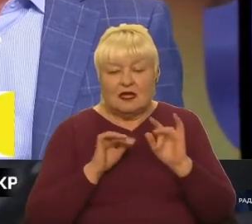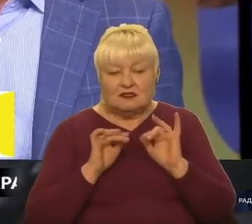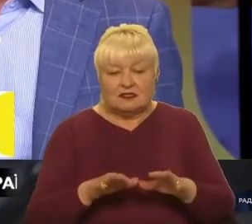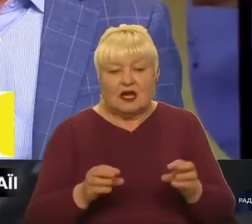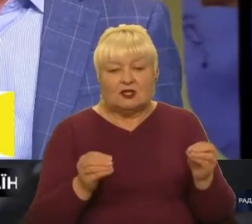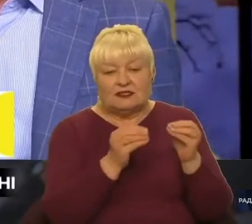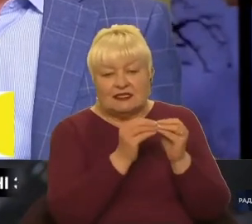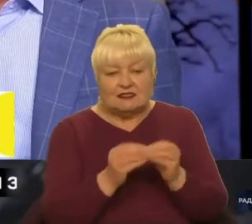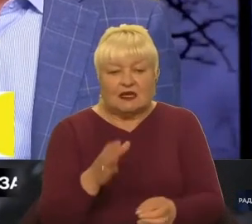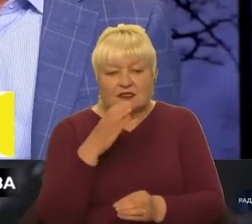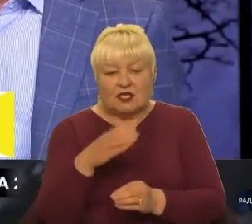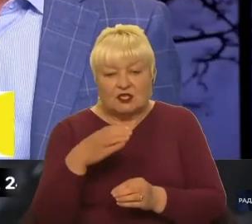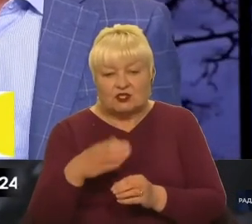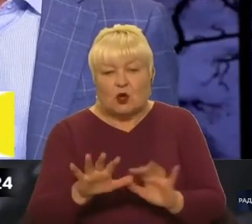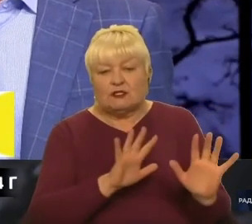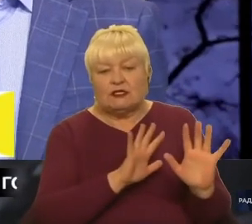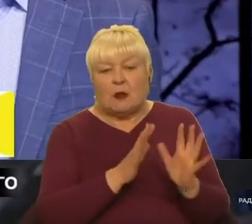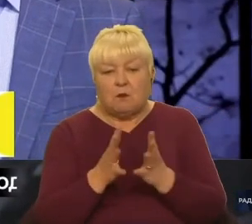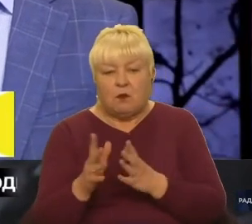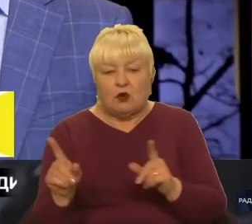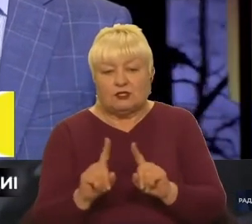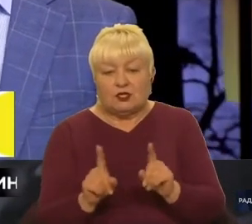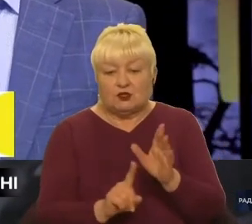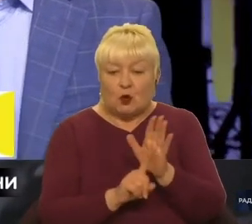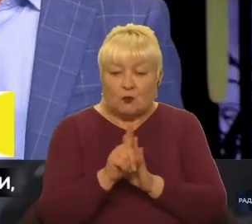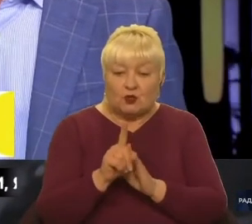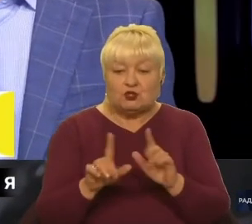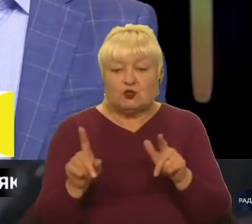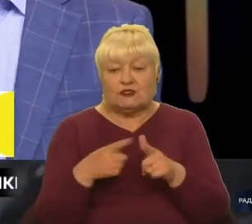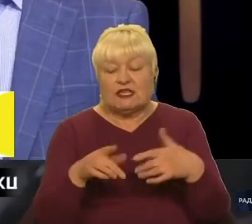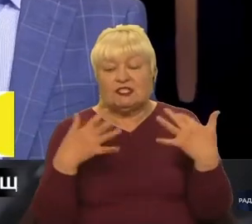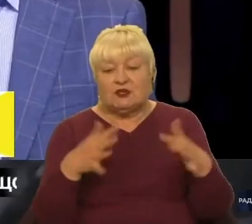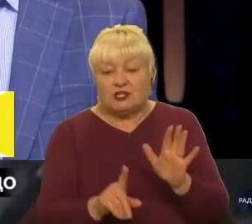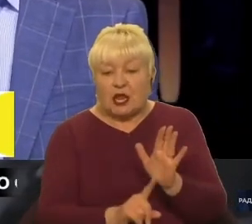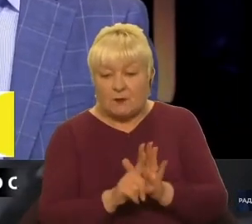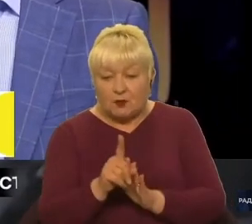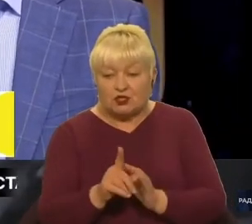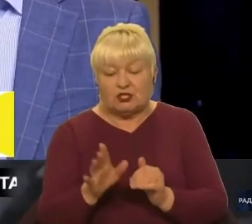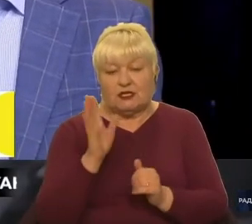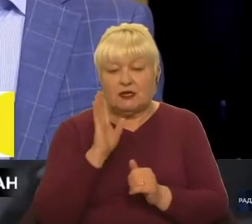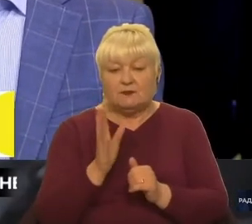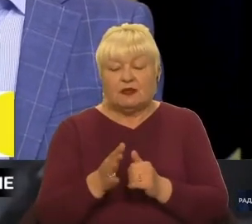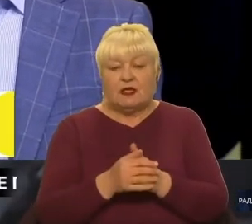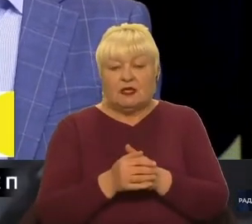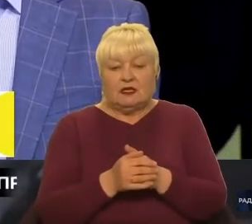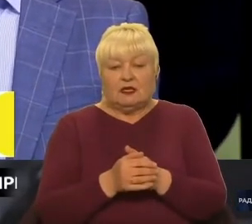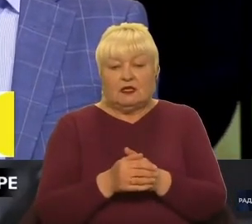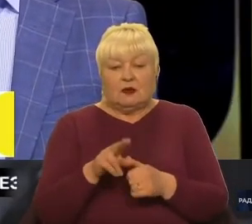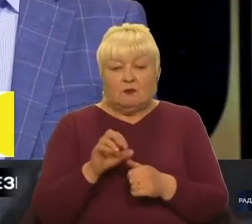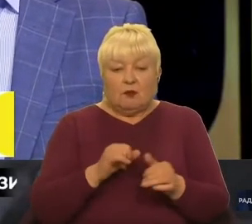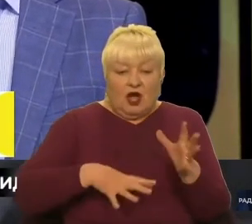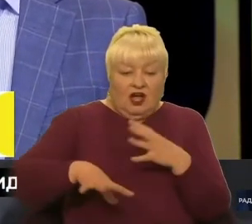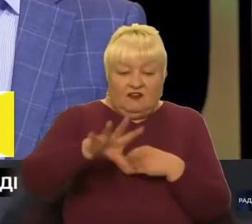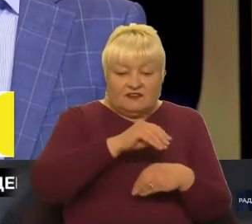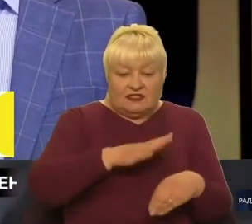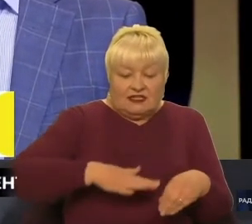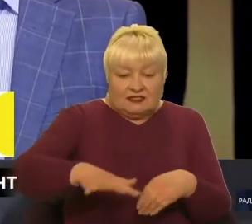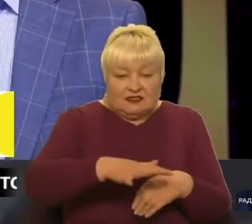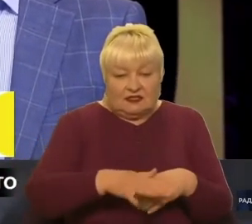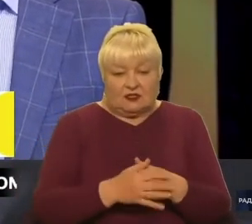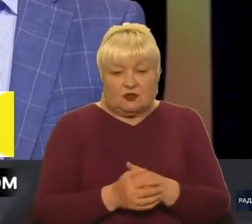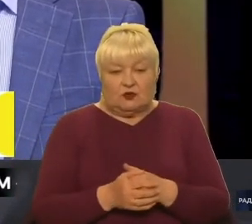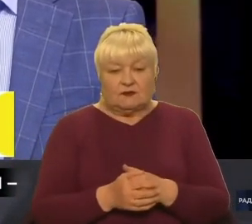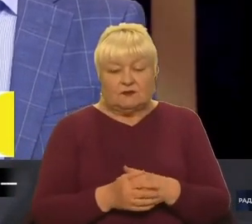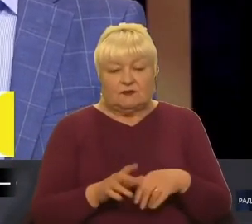сотні подій, які почнуться, чи вже почалися, і будуть йти, поки ми не докупуємо всю територію. Тому не треба спекулювати, що, наприклад,